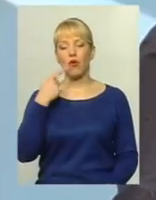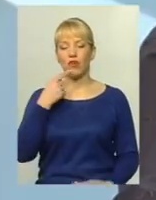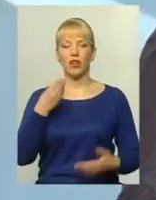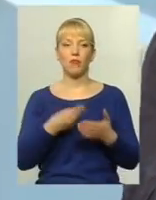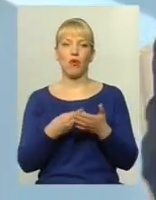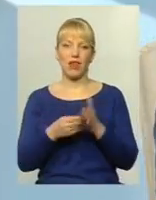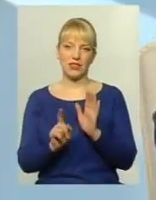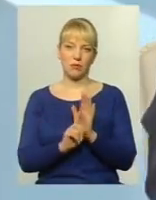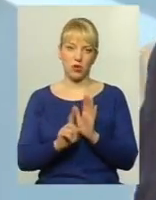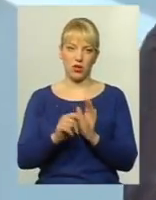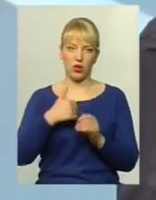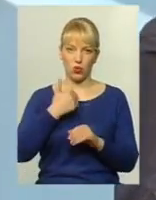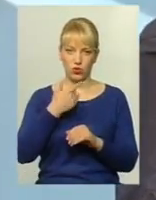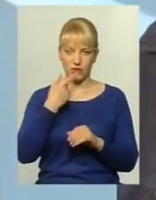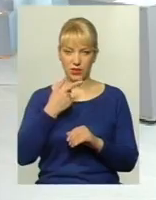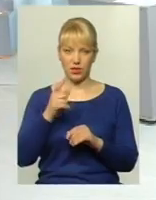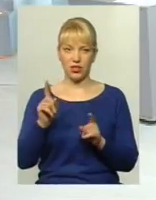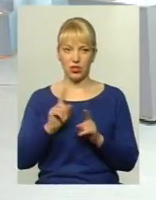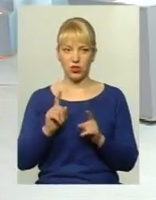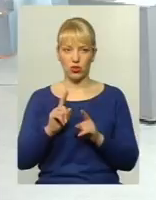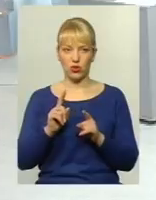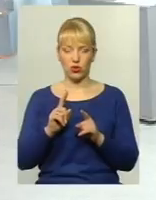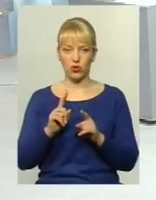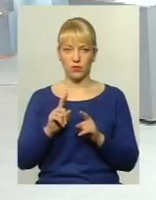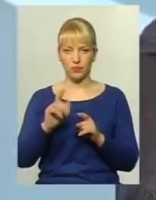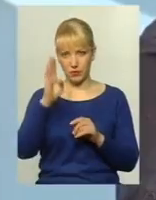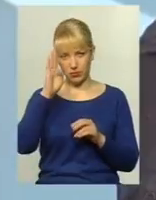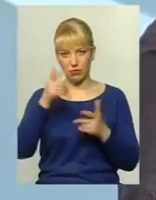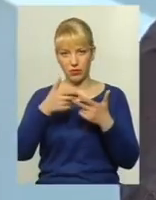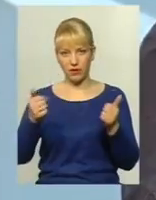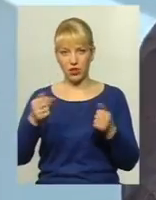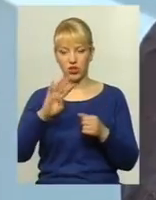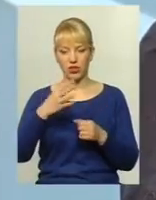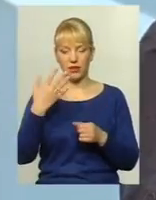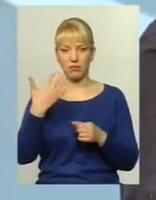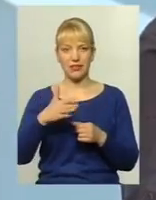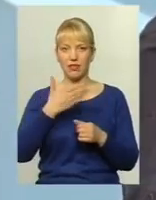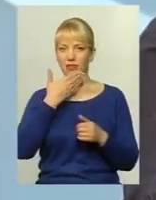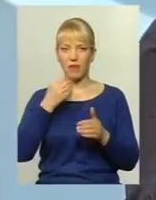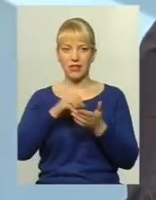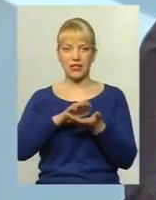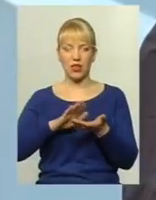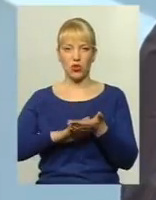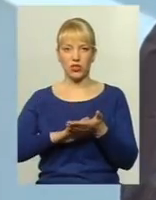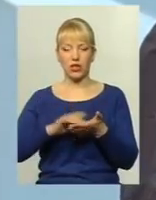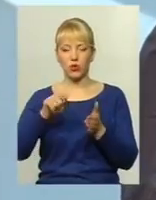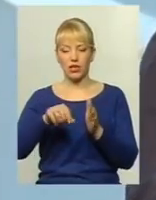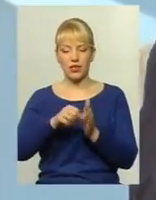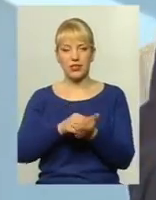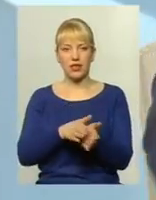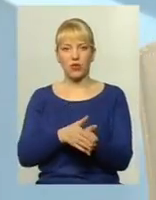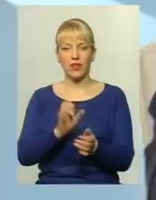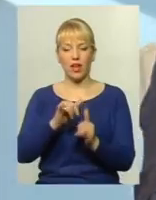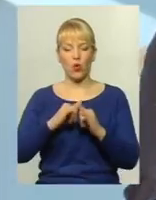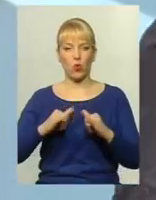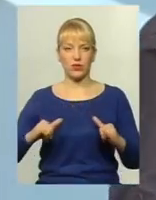то хочу сказати, що Сергій Валерійович, як представник влади, він підтвердив, що 4,50 не заложена туди складова на